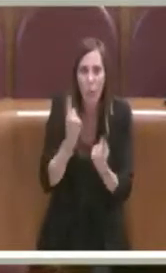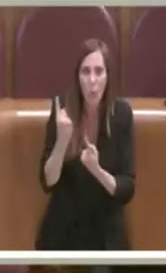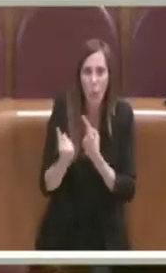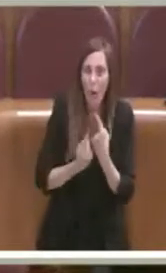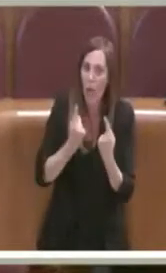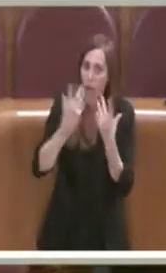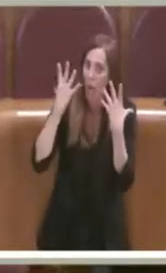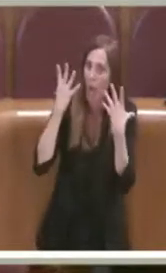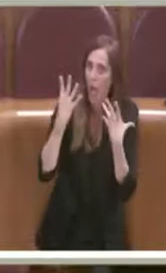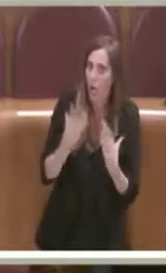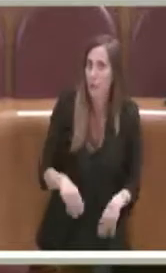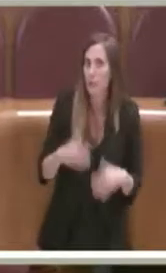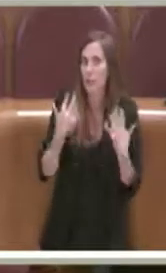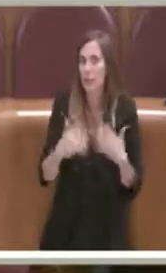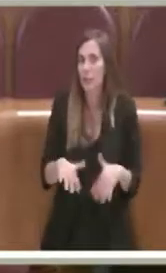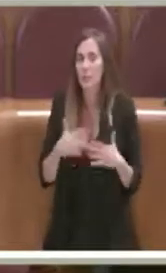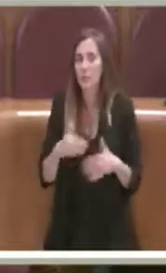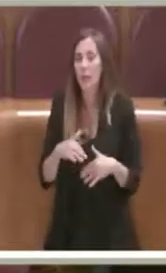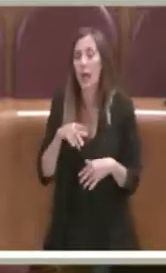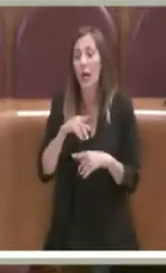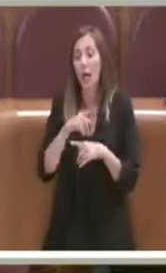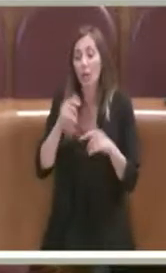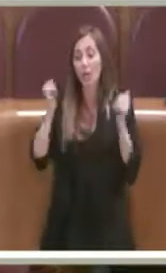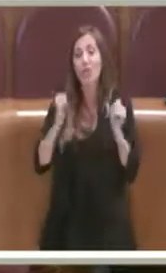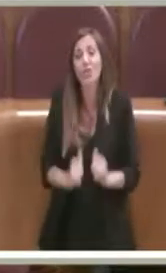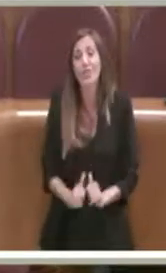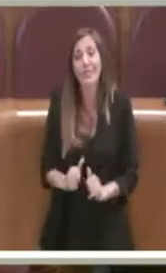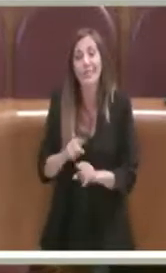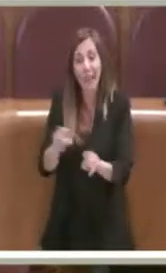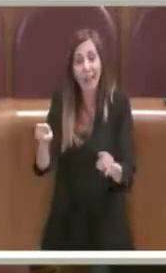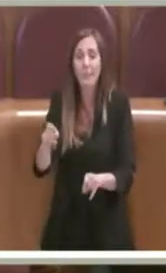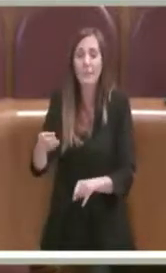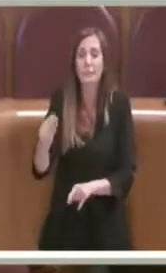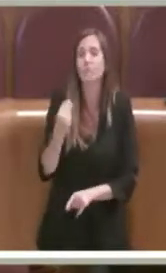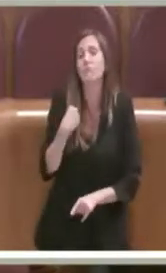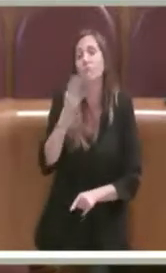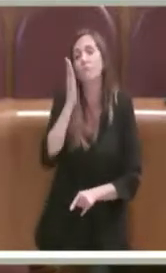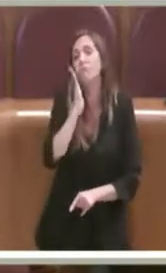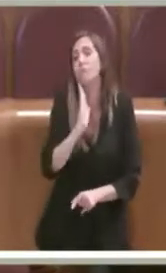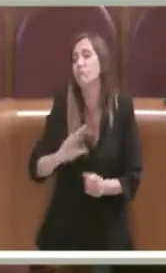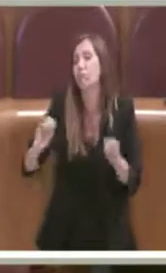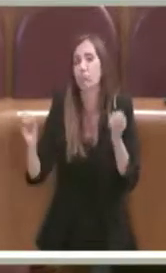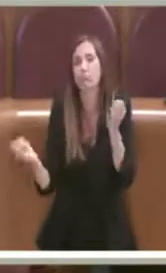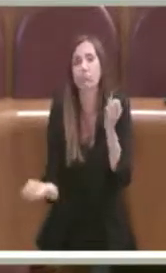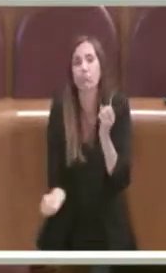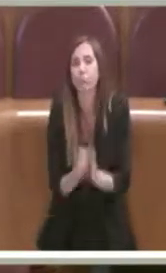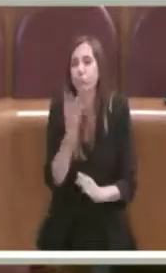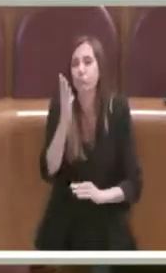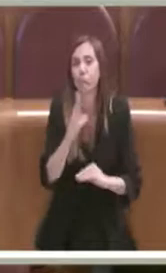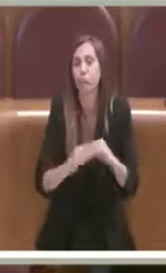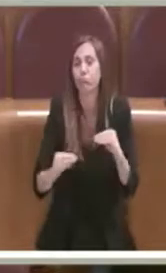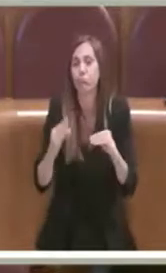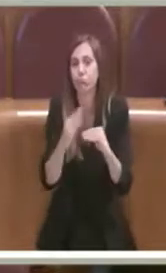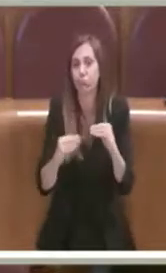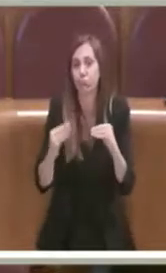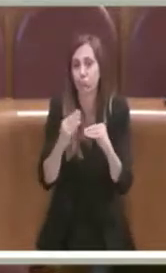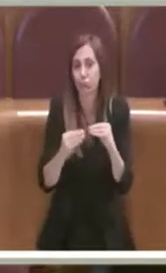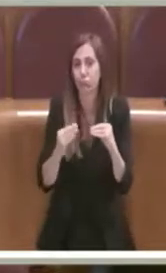è stato richiesto dai cittadini stessi, quindi un importante